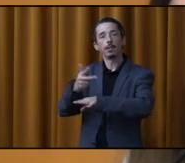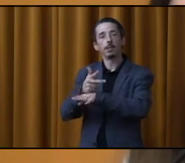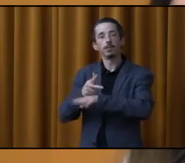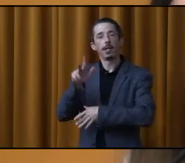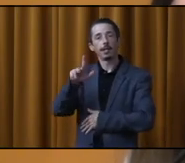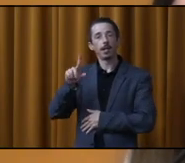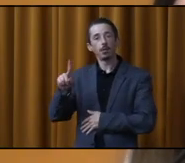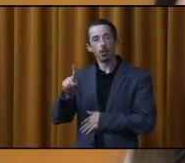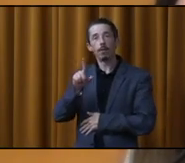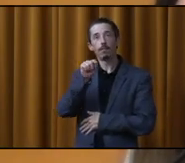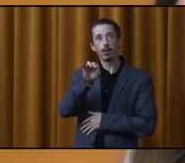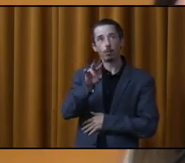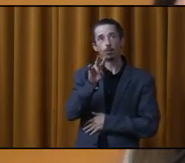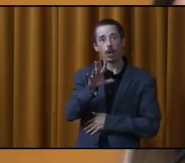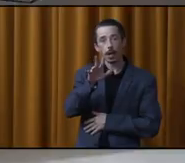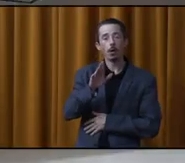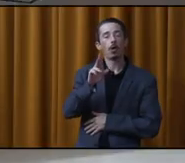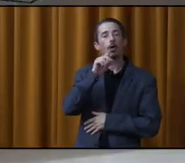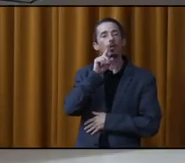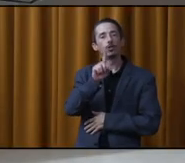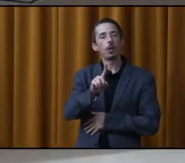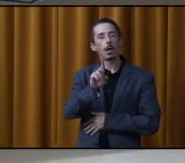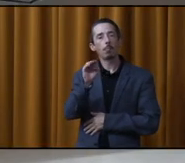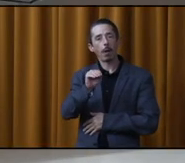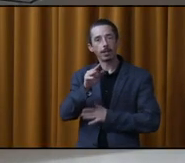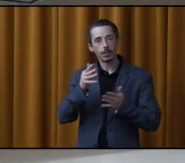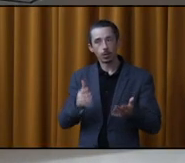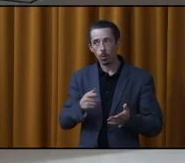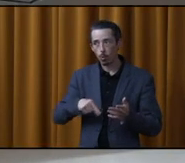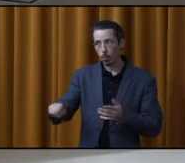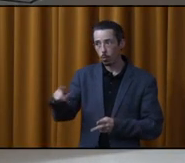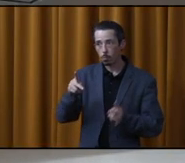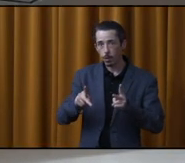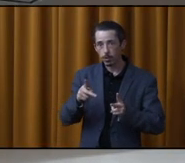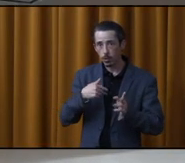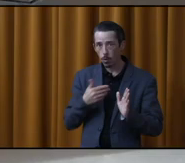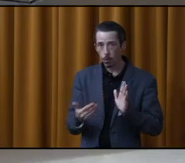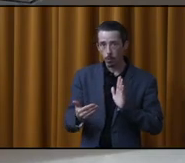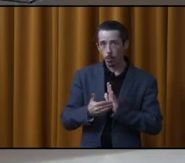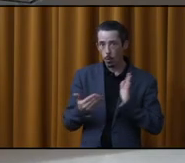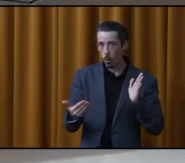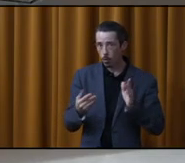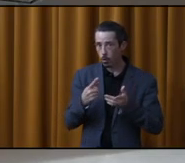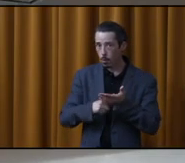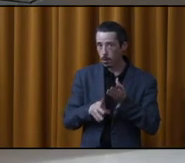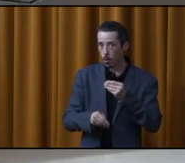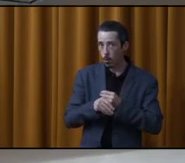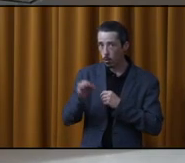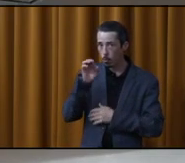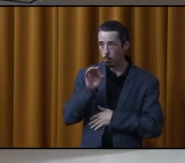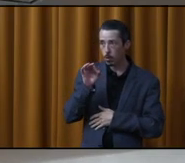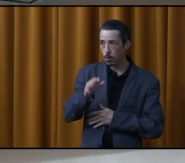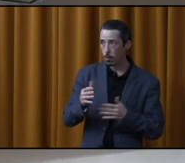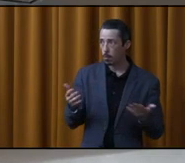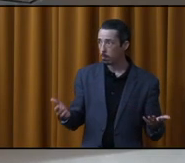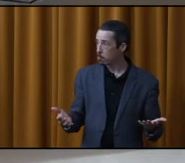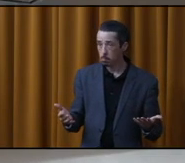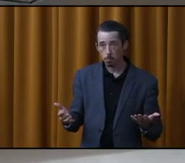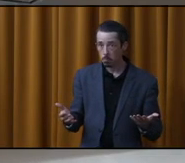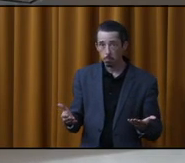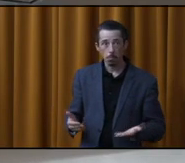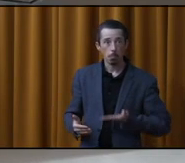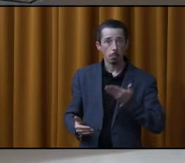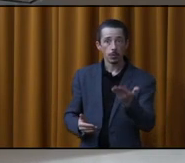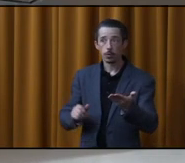rue du Curie-Martineau. Merci.-ce qu'il quelqu'un dans la salle au pourtour, commentaire, opinion? Non? Merci. Donc, un